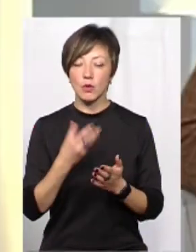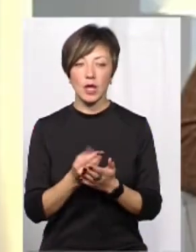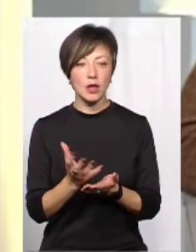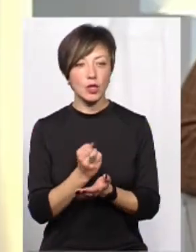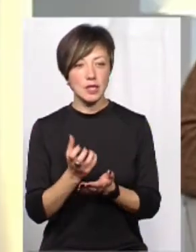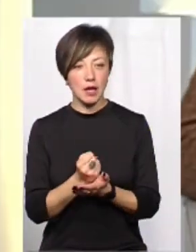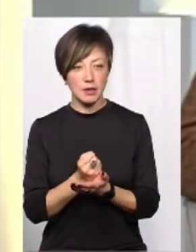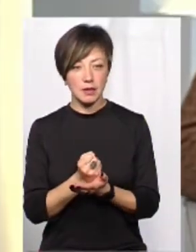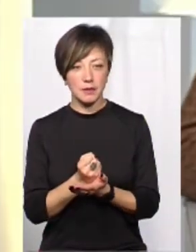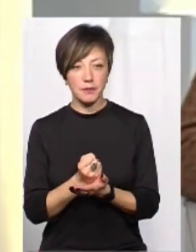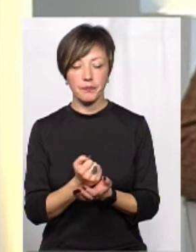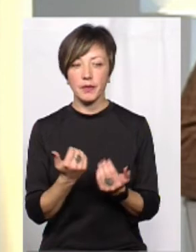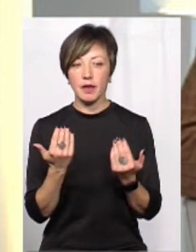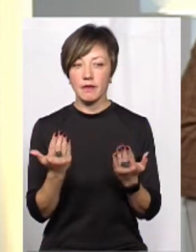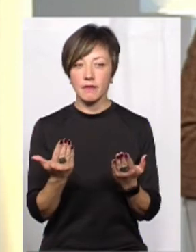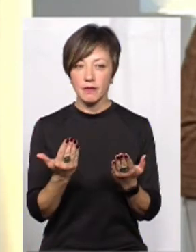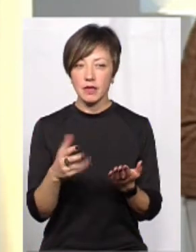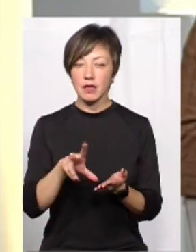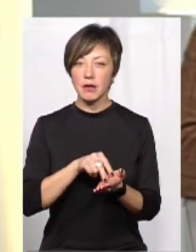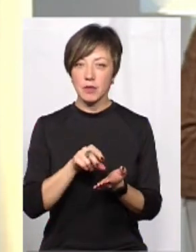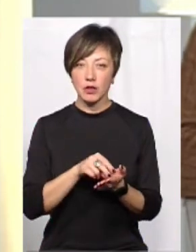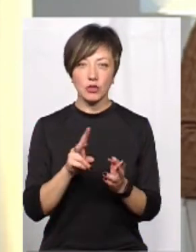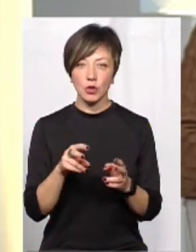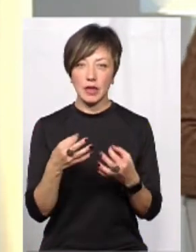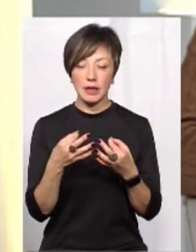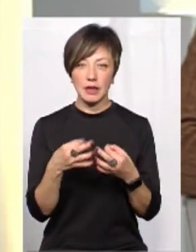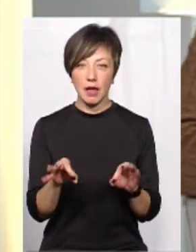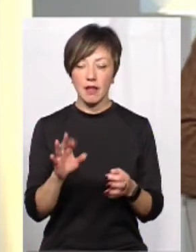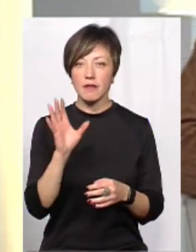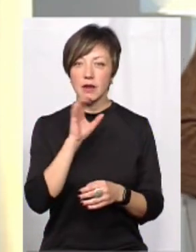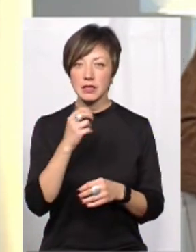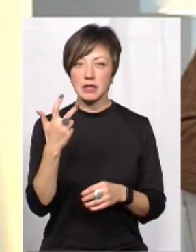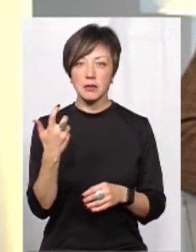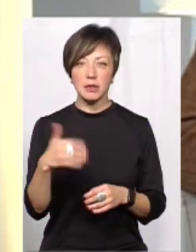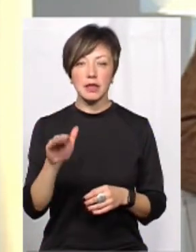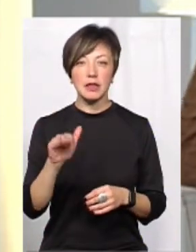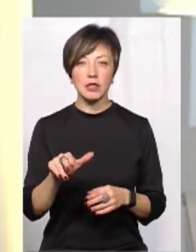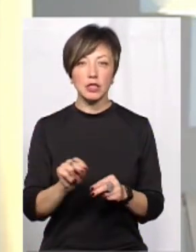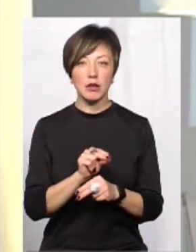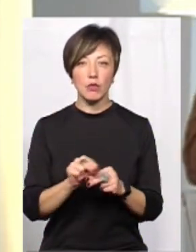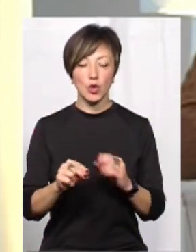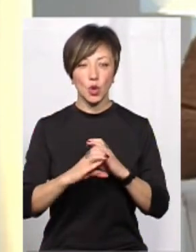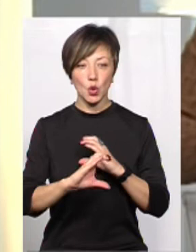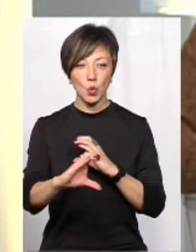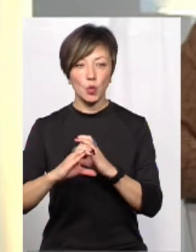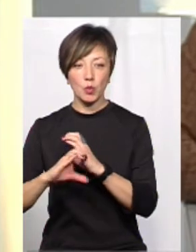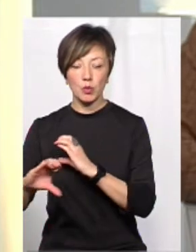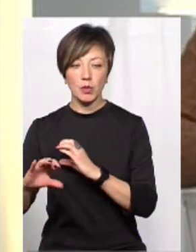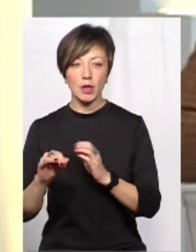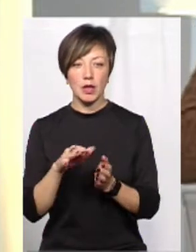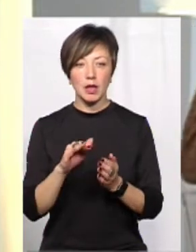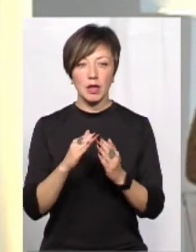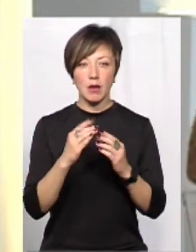досягнення. Ви навели приклад на тому, що не дали вкрасити 350 тисяч на ремонтці труб і ремонту